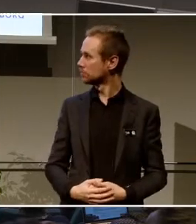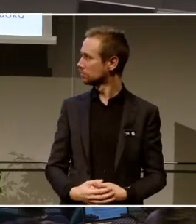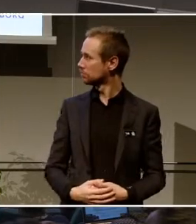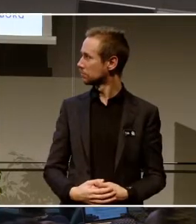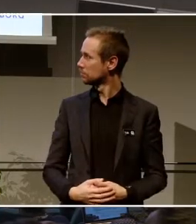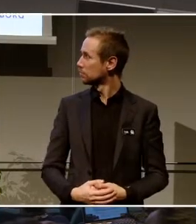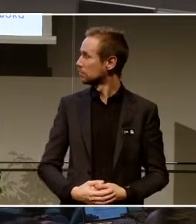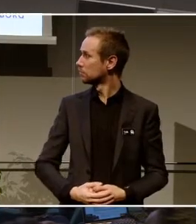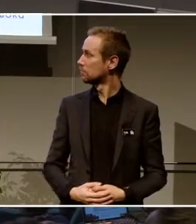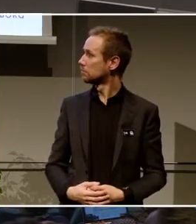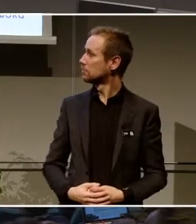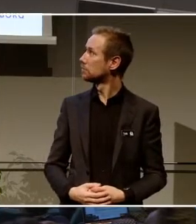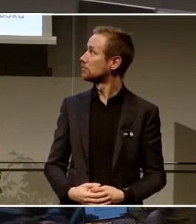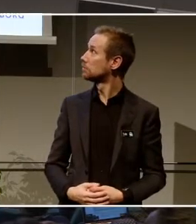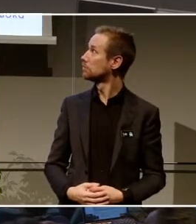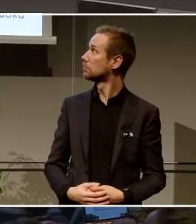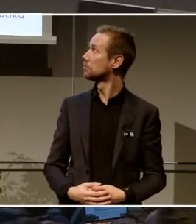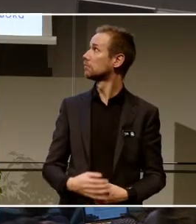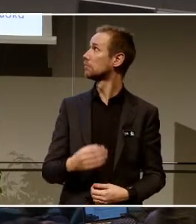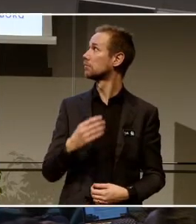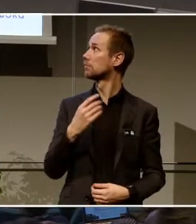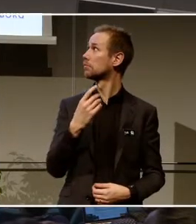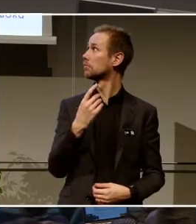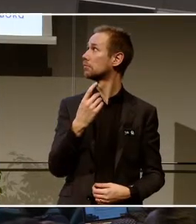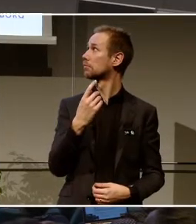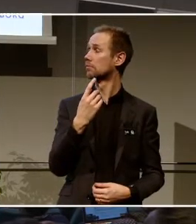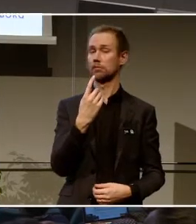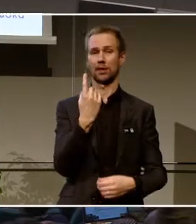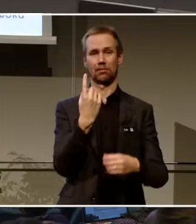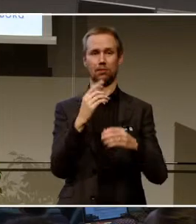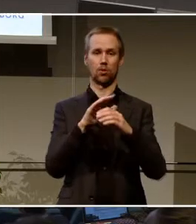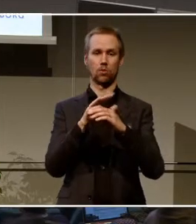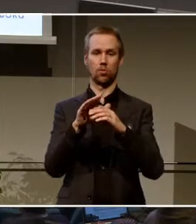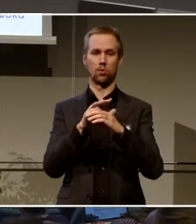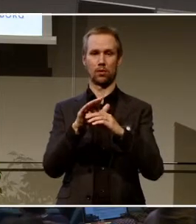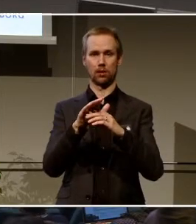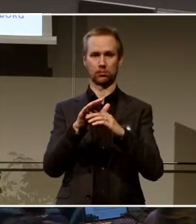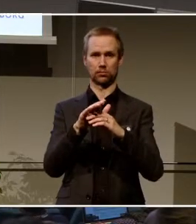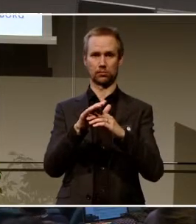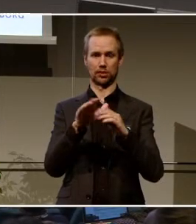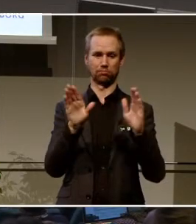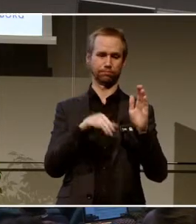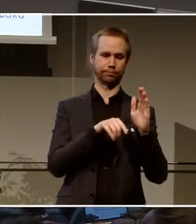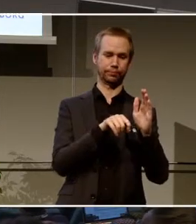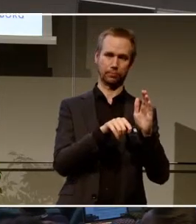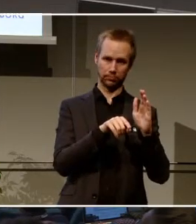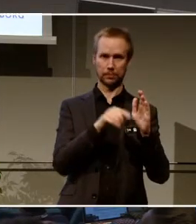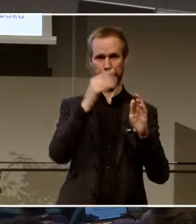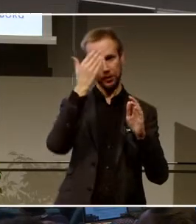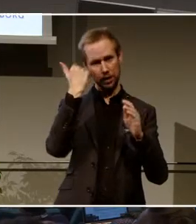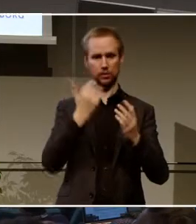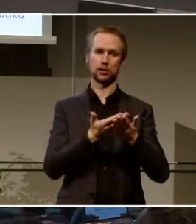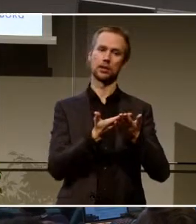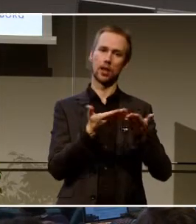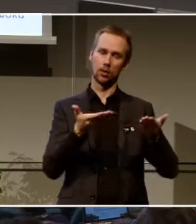Och sen har vi en del som är mer en utställaryta. Och det är oftast i den här ytan som